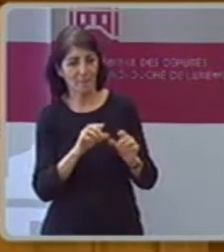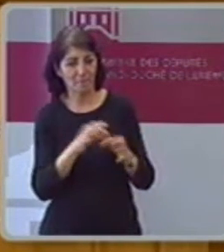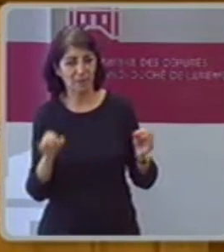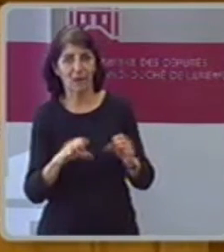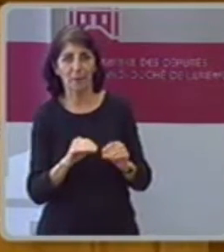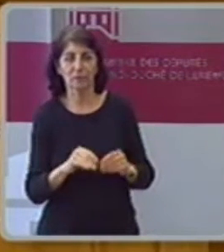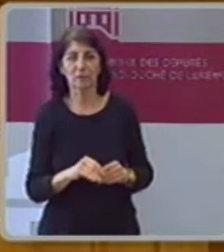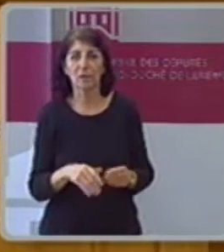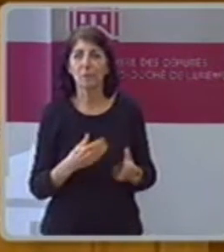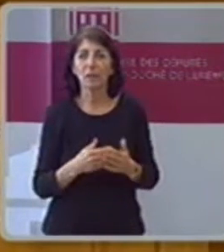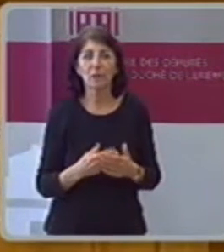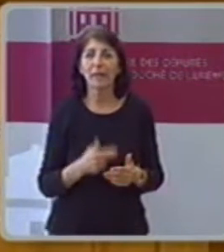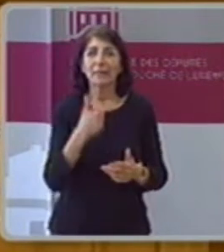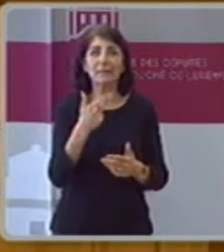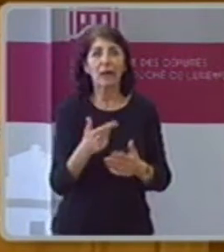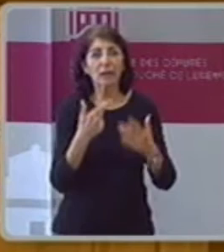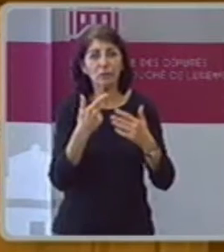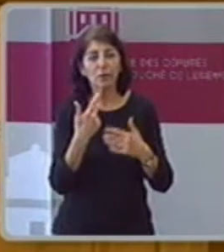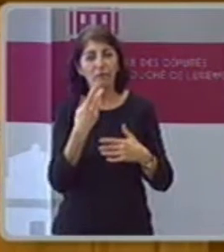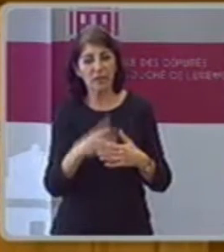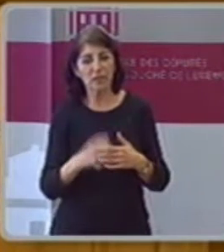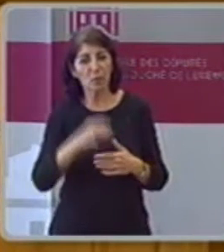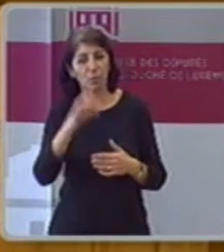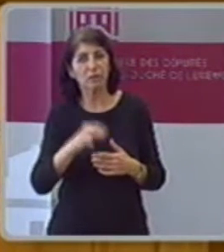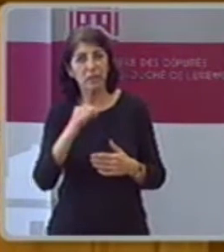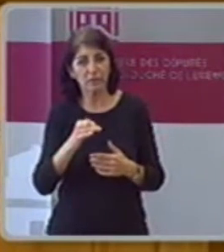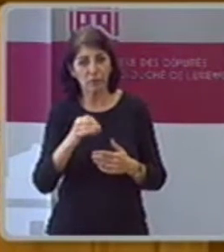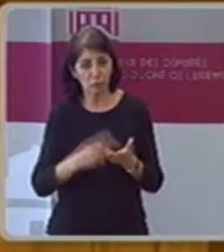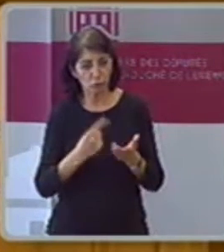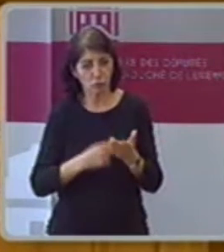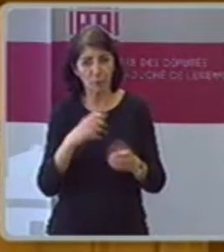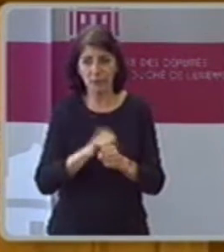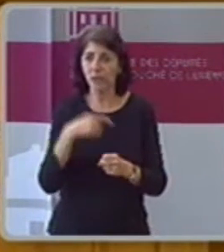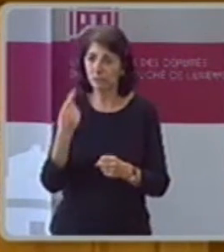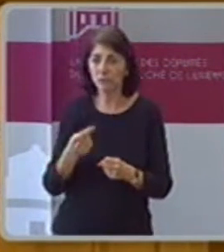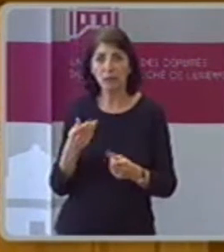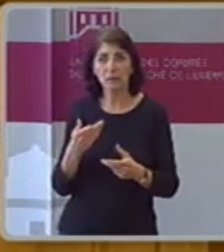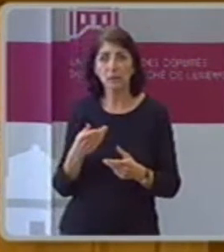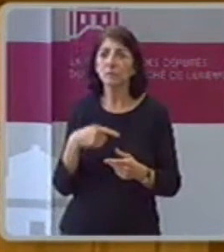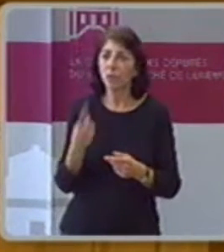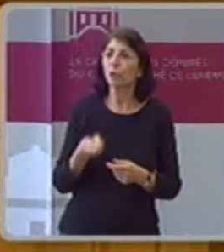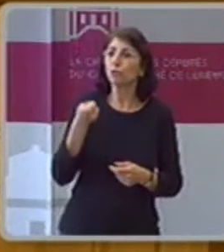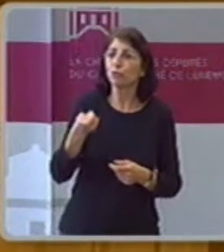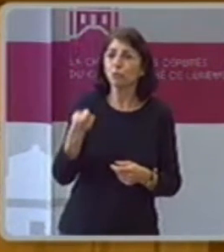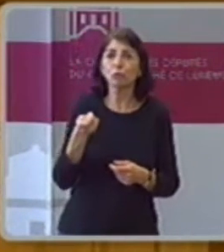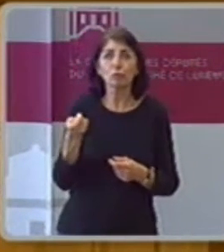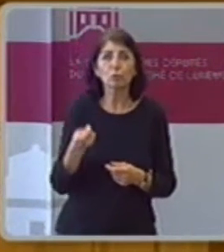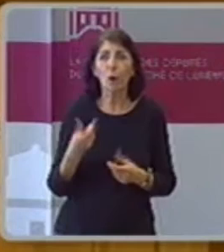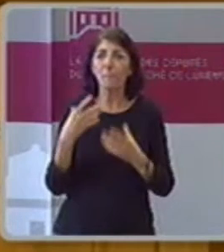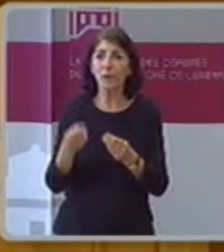Städte bei. Die Beamte die in Balkan Steuern oder Gürt nicht. die Neu ist hier